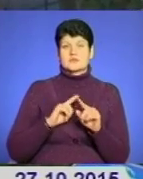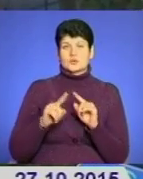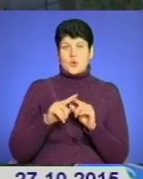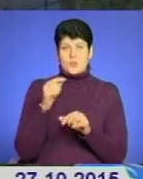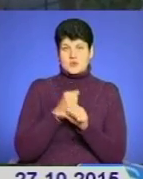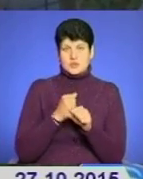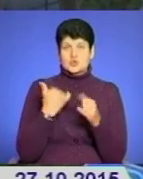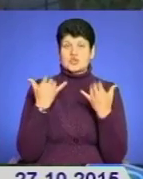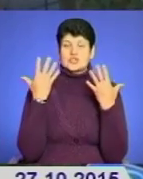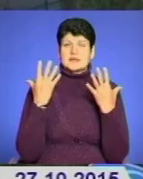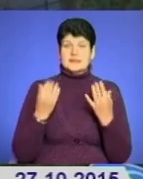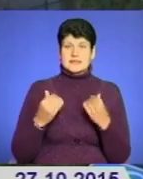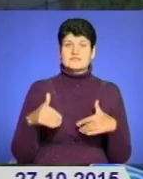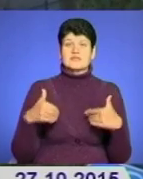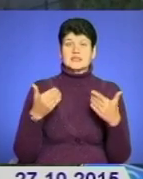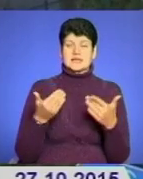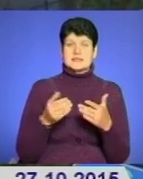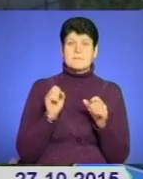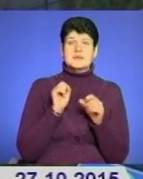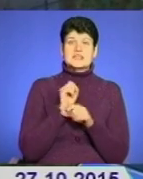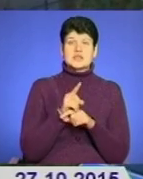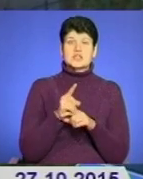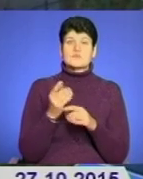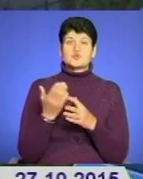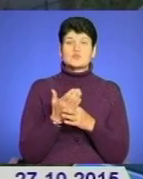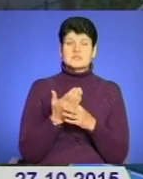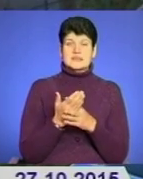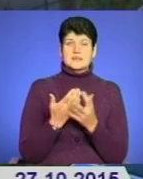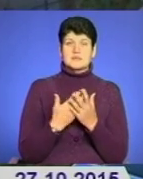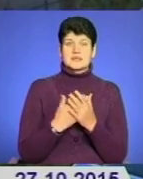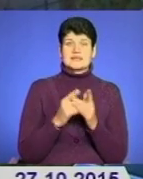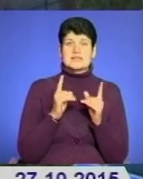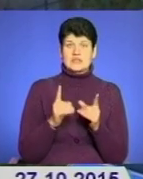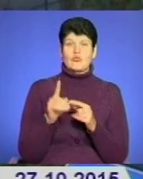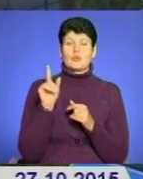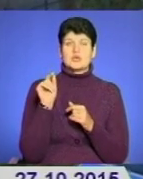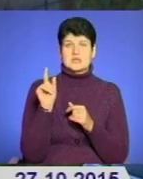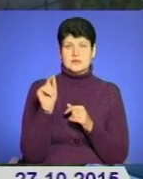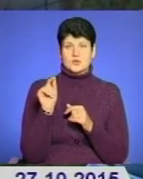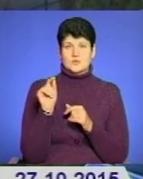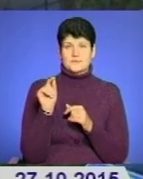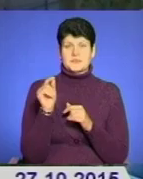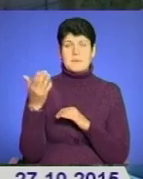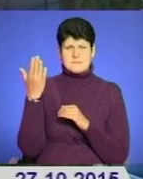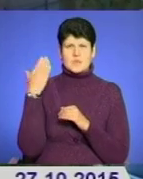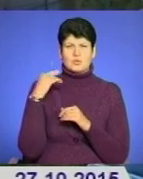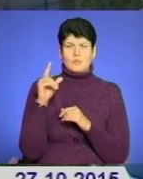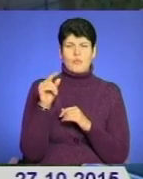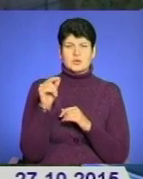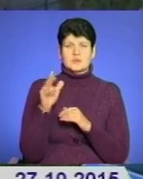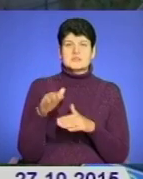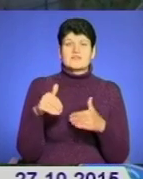На сьогоднішній день звертається за призначенням субсидій, наприклад, тільки за понеділок, минулий понеділок,